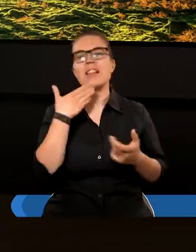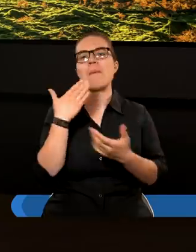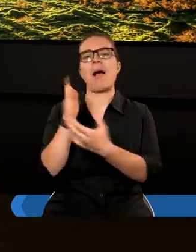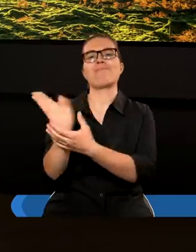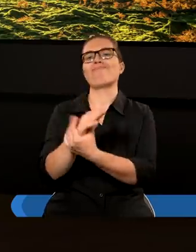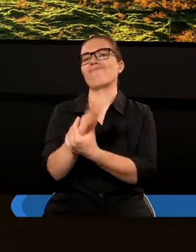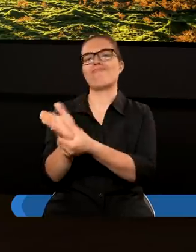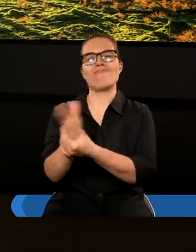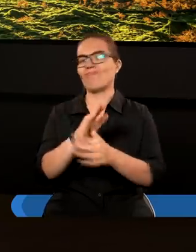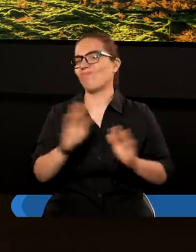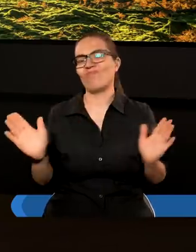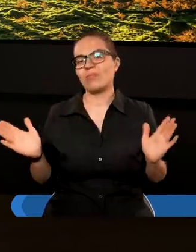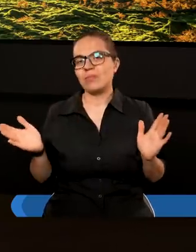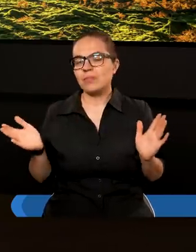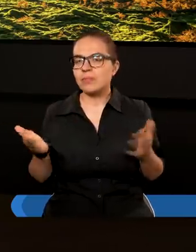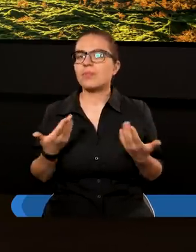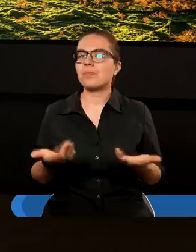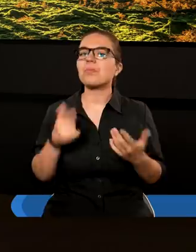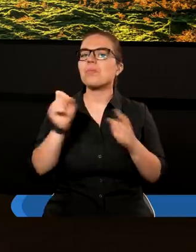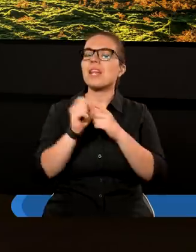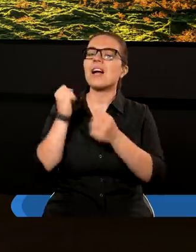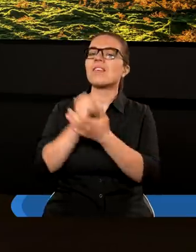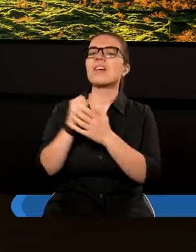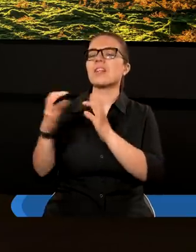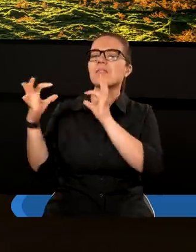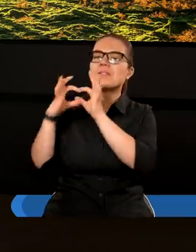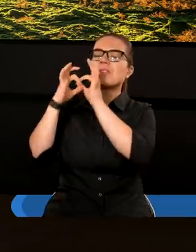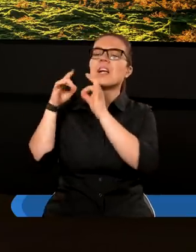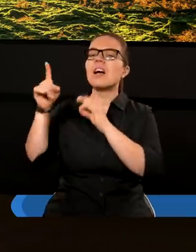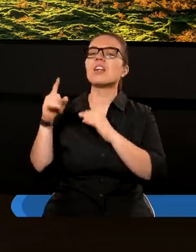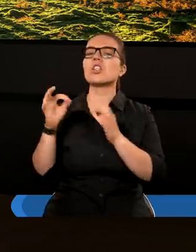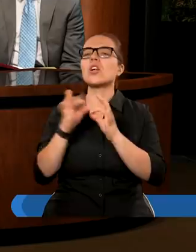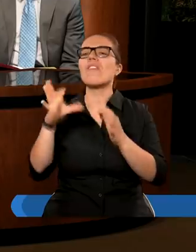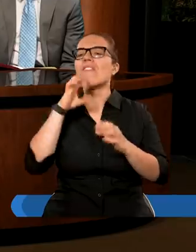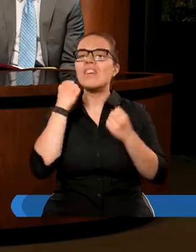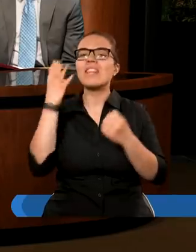Patrząc na kontekst też tych słów Chrystusa, wytrwać w czym, drodzy?